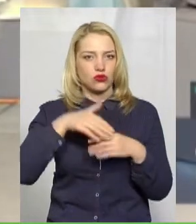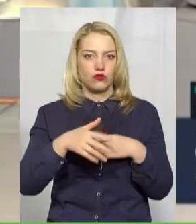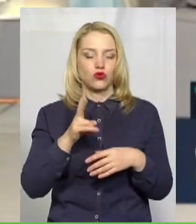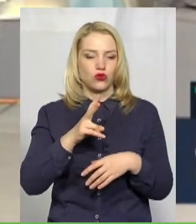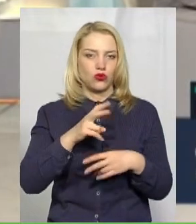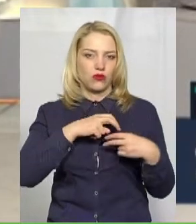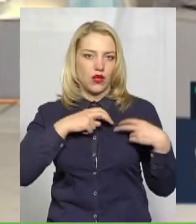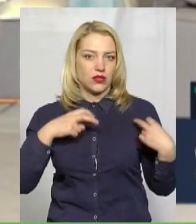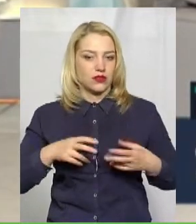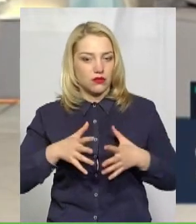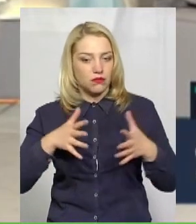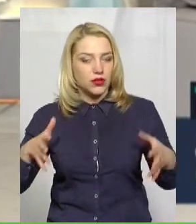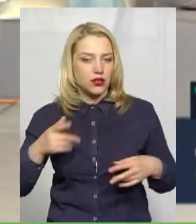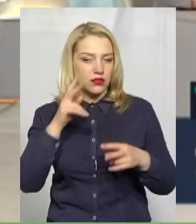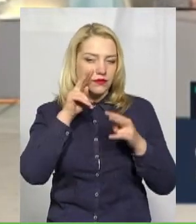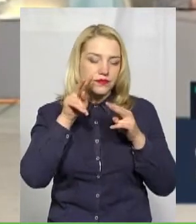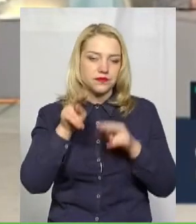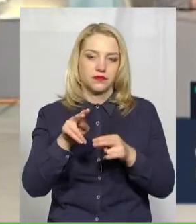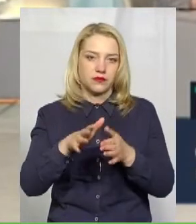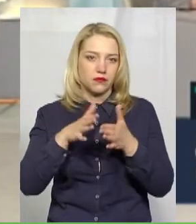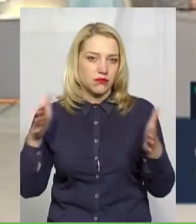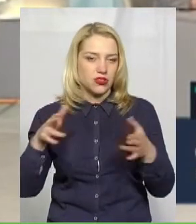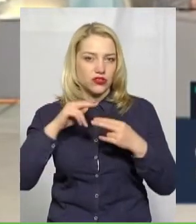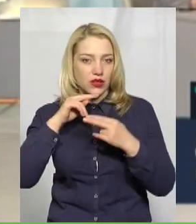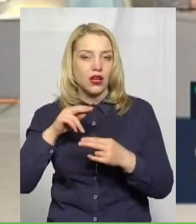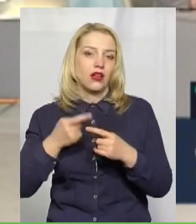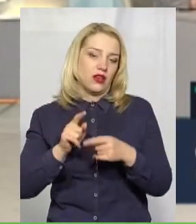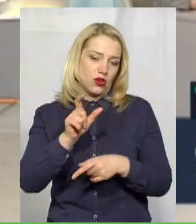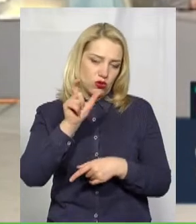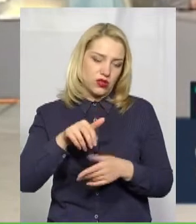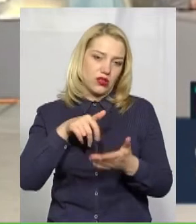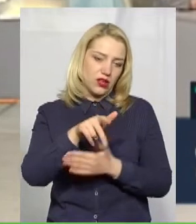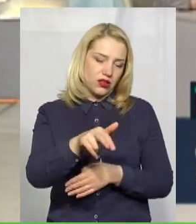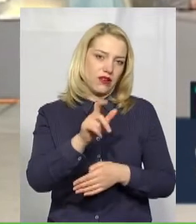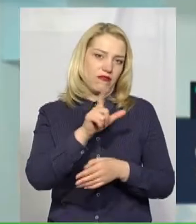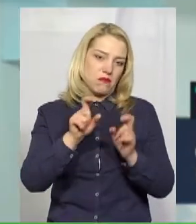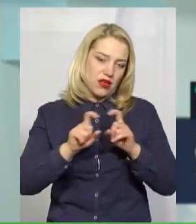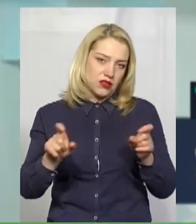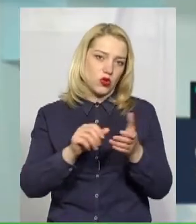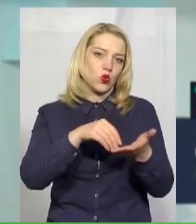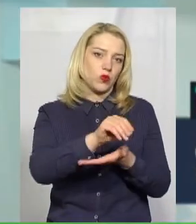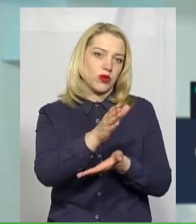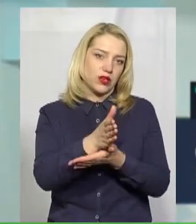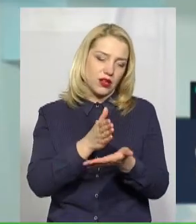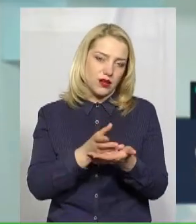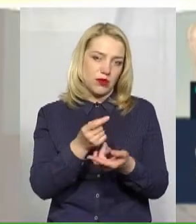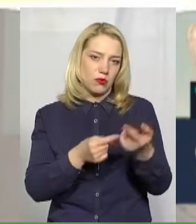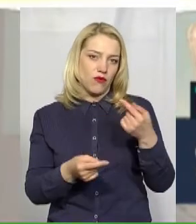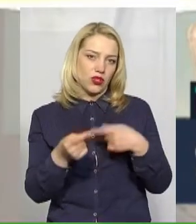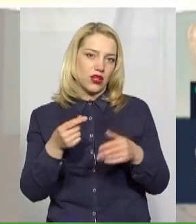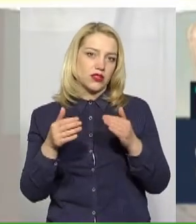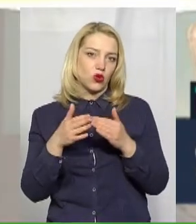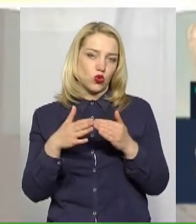найбільше, скажімо так, прискіплива увага. Тобто, ця людина йде в магазин, купує хліб і повертається додому. У вас